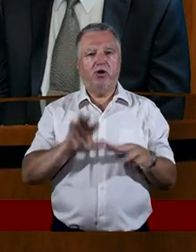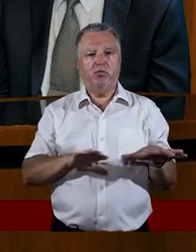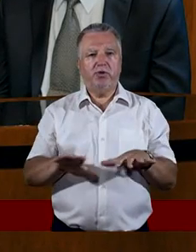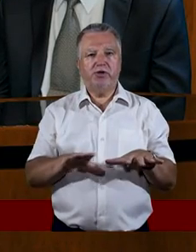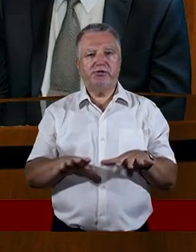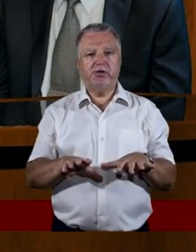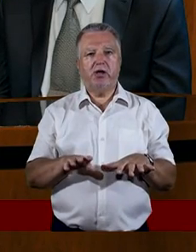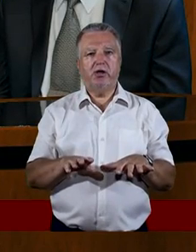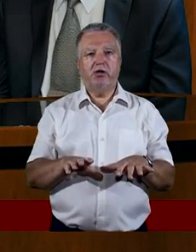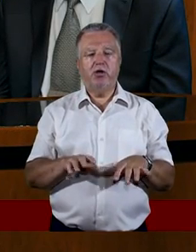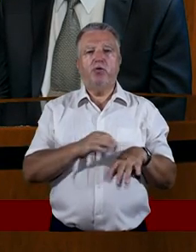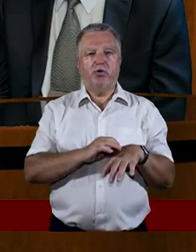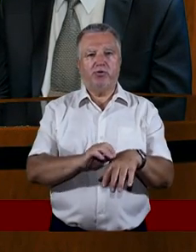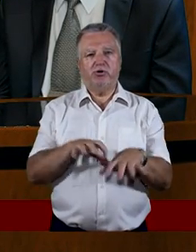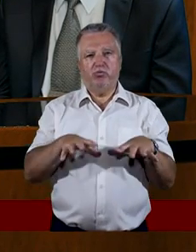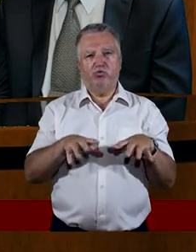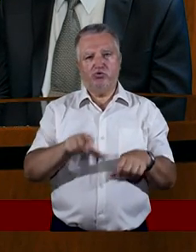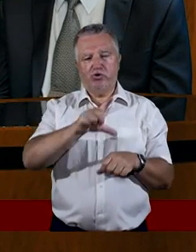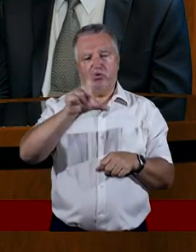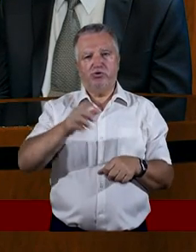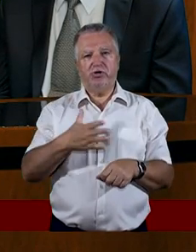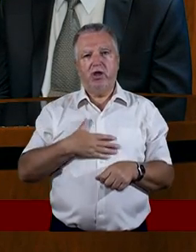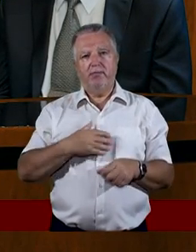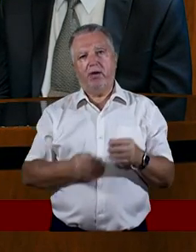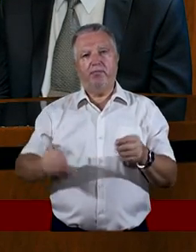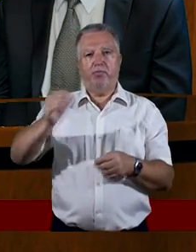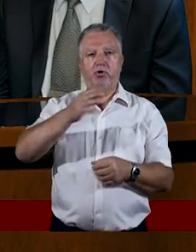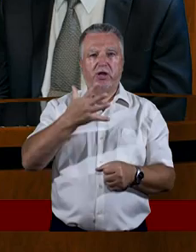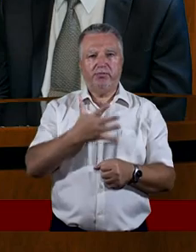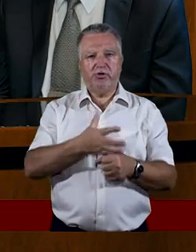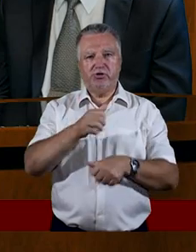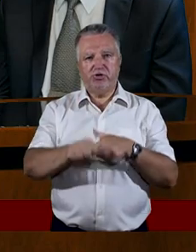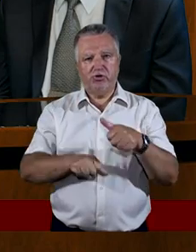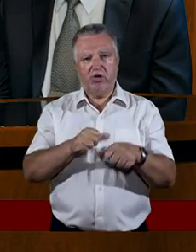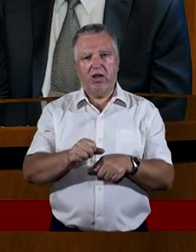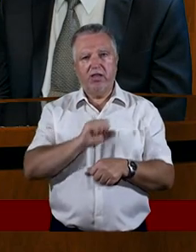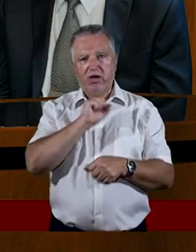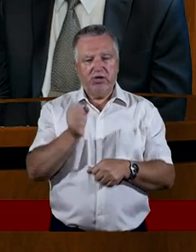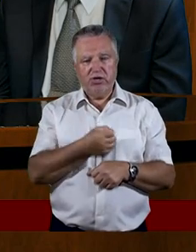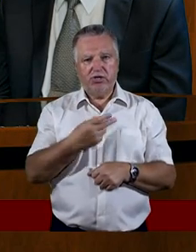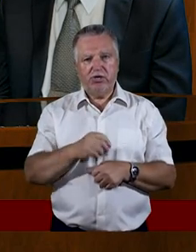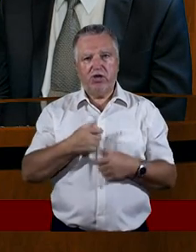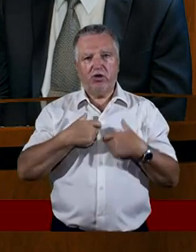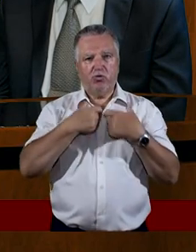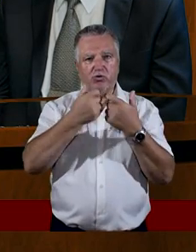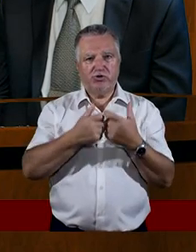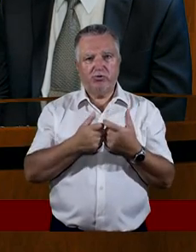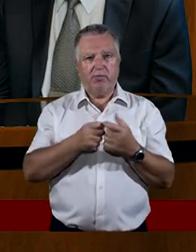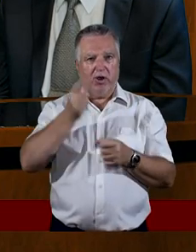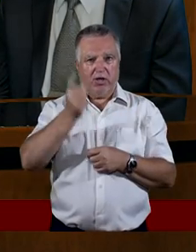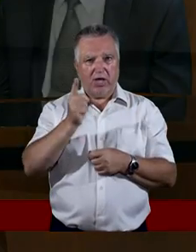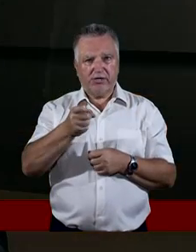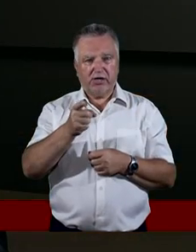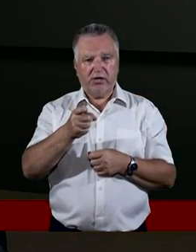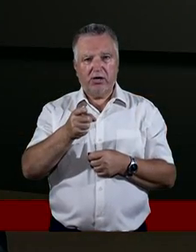odwiedziłem, przewodziłem dużym grupą ludzi. Mam już ponad 50 lat i nigdy nie wygłaszałem kazań w jednym miejscu dłużej niż przez trzy